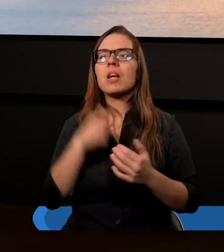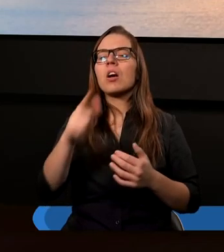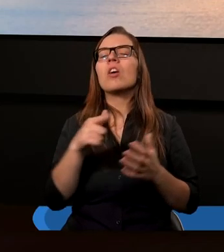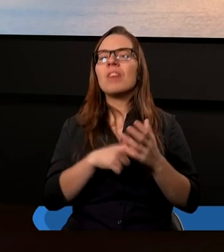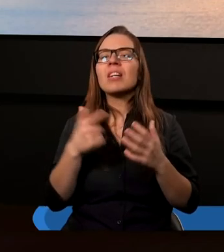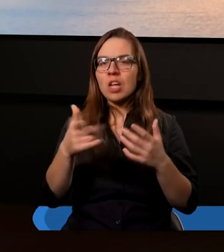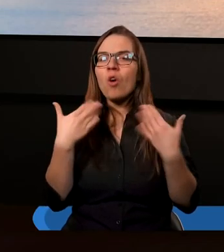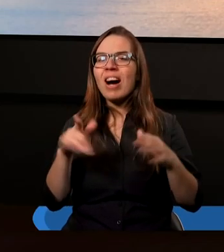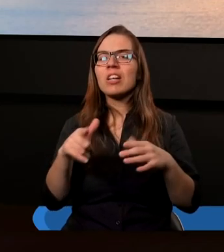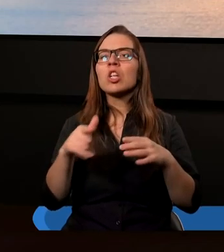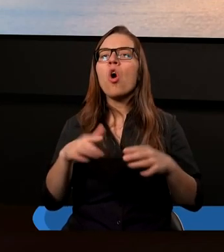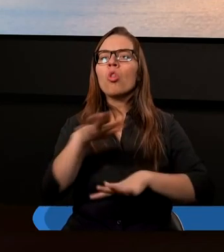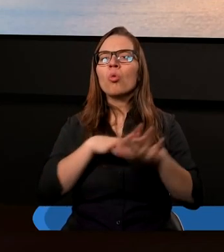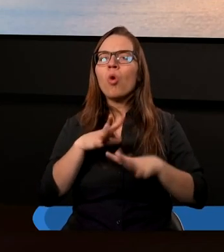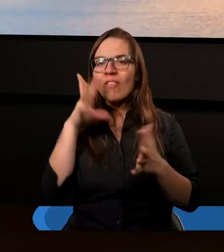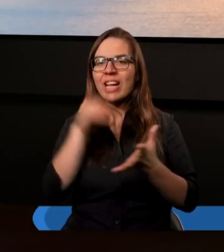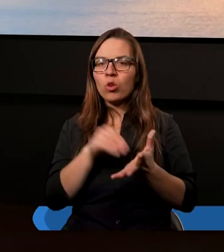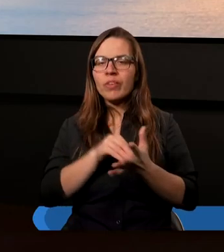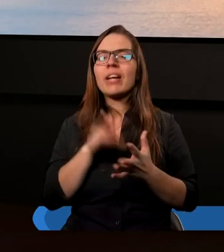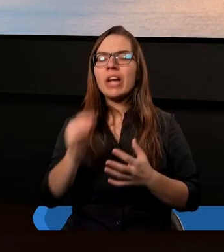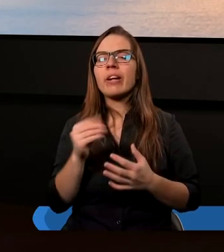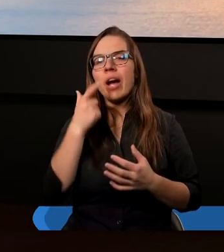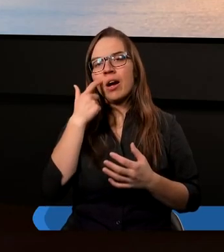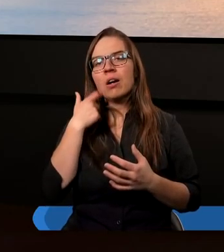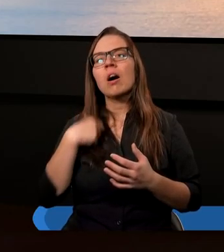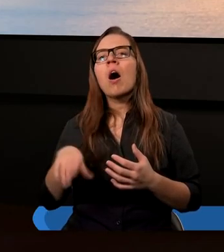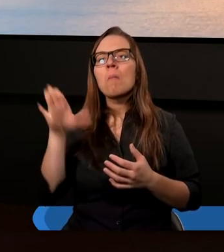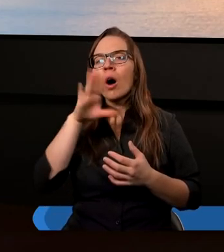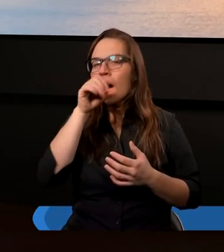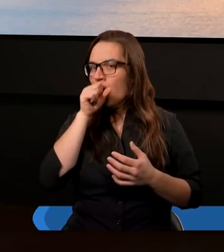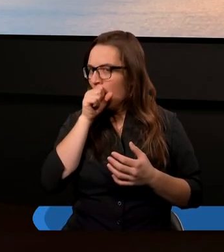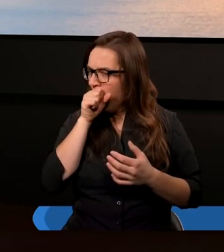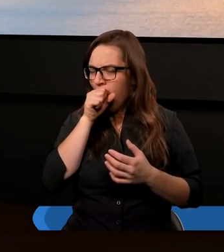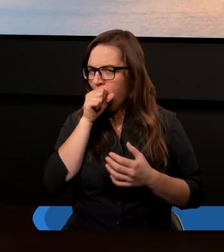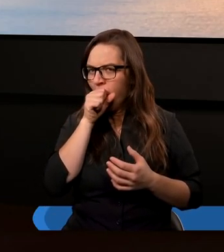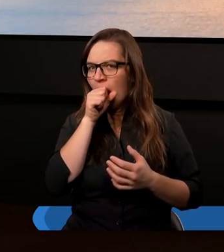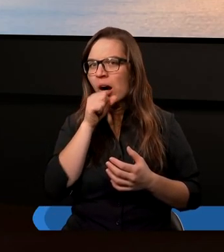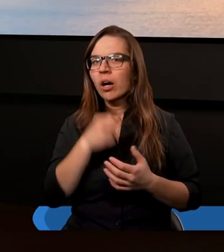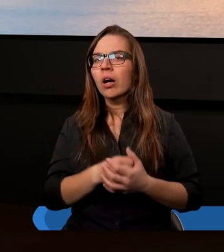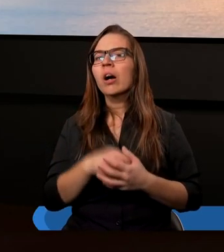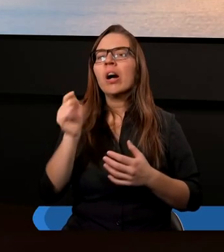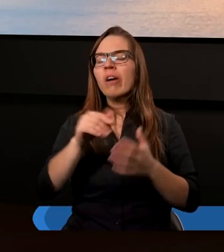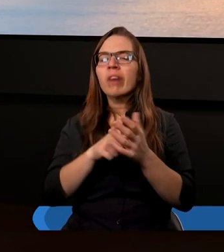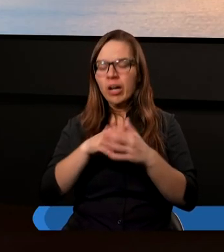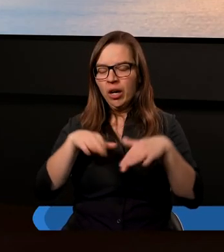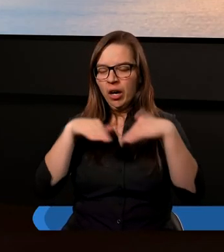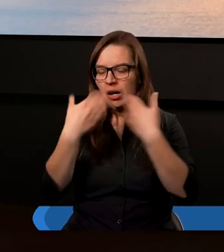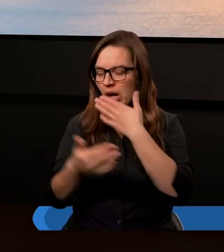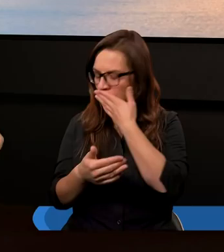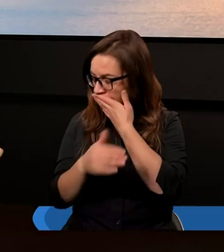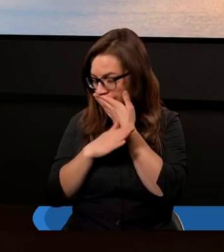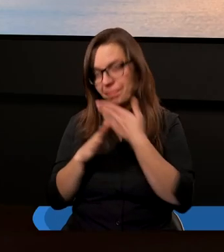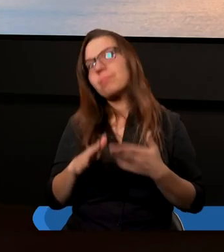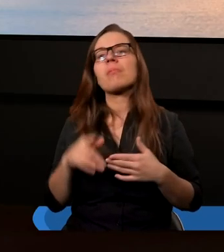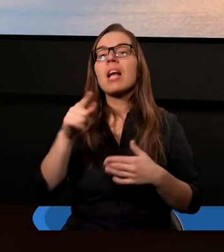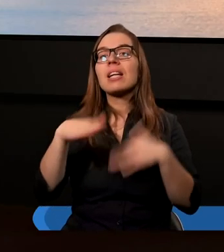odnowienie duchowe, czy też doświadczenie Boga, którą przeżywa człowiek, przez to właśnie, że deklaruje albo też daje dziesięcinę. I